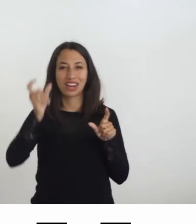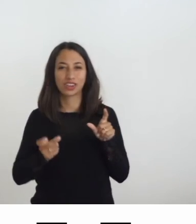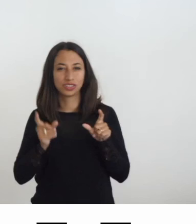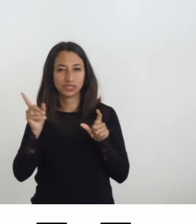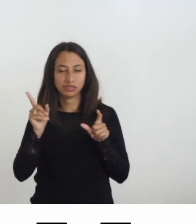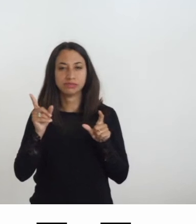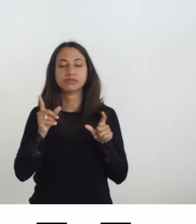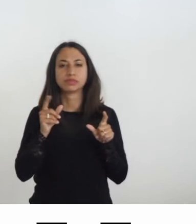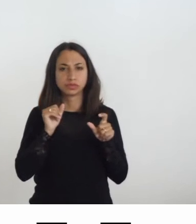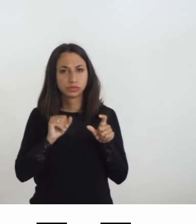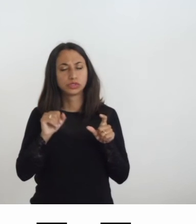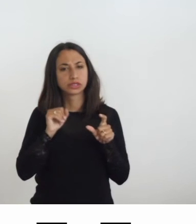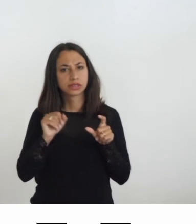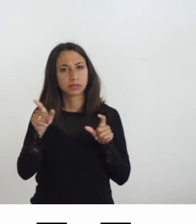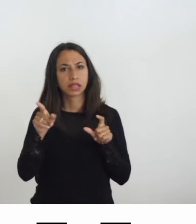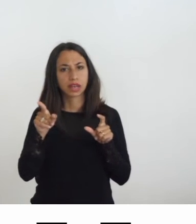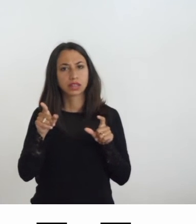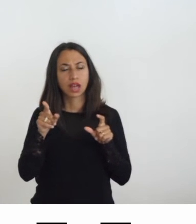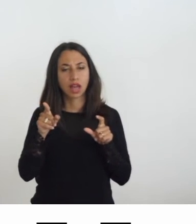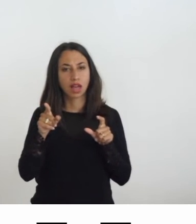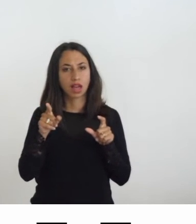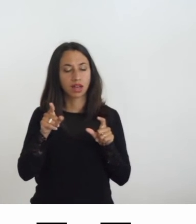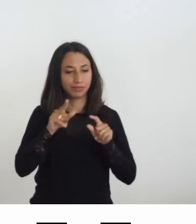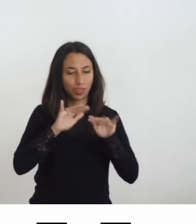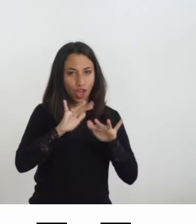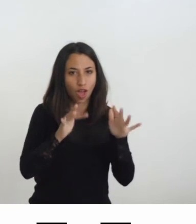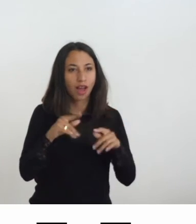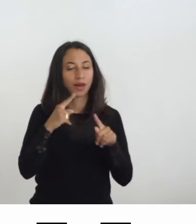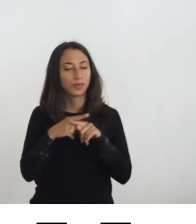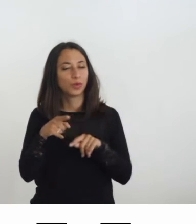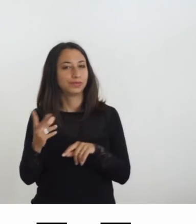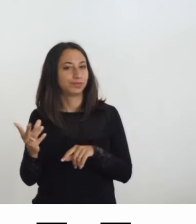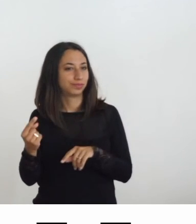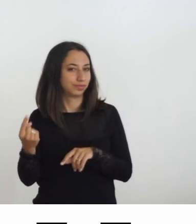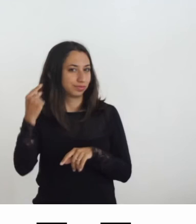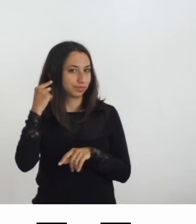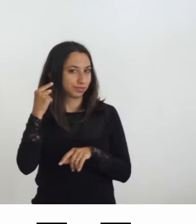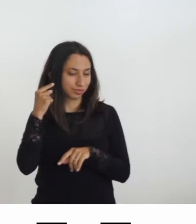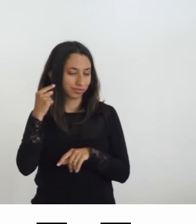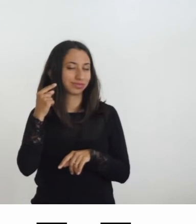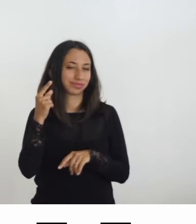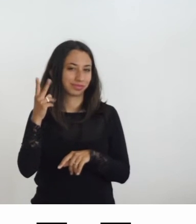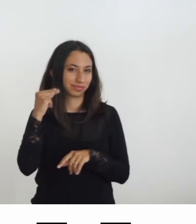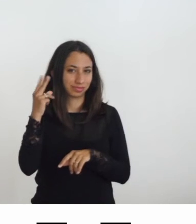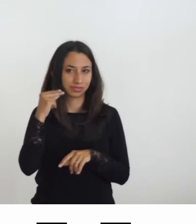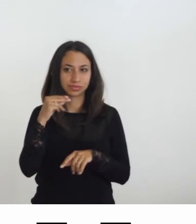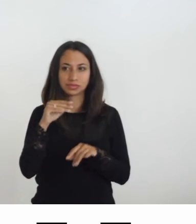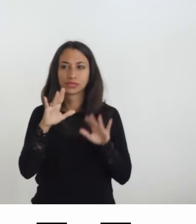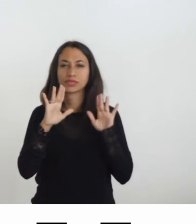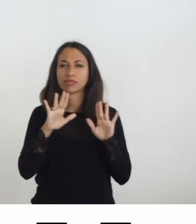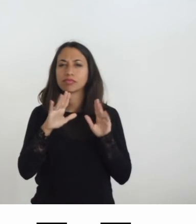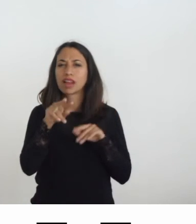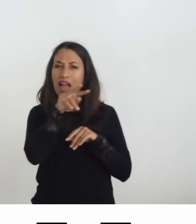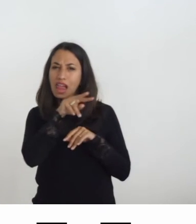possibilità di leggerlo in maniera più leggibile di toccarlo eccetera nella modalità di lettura ho visto che veniva usato il maiuscolo